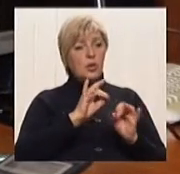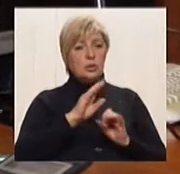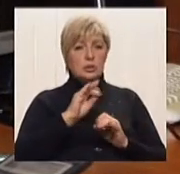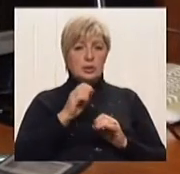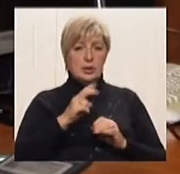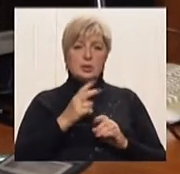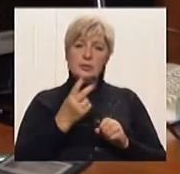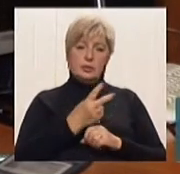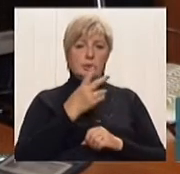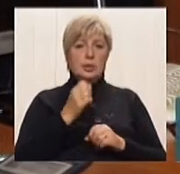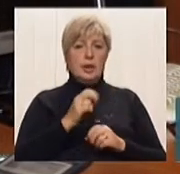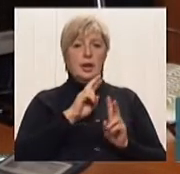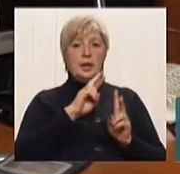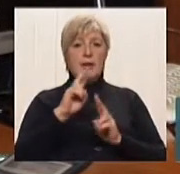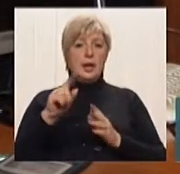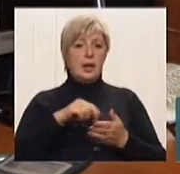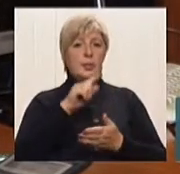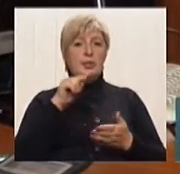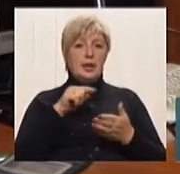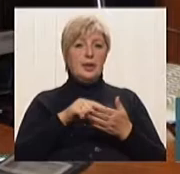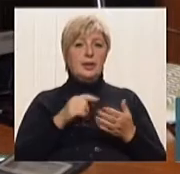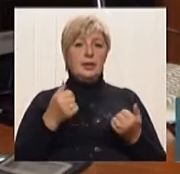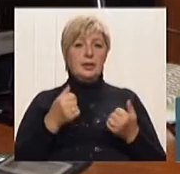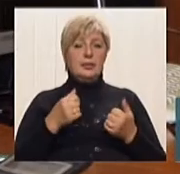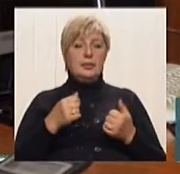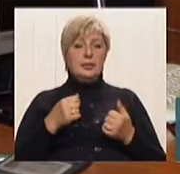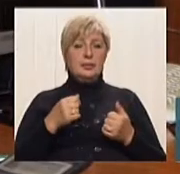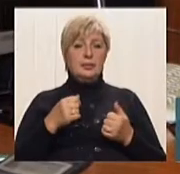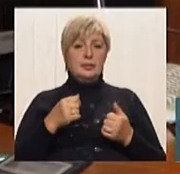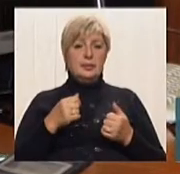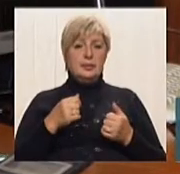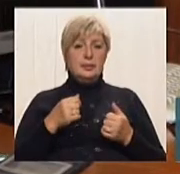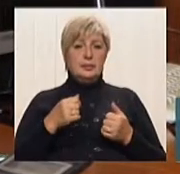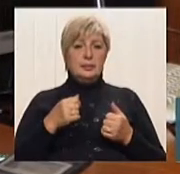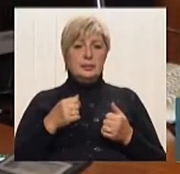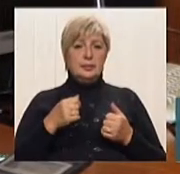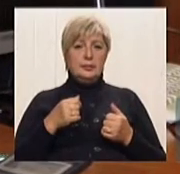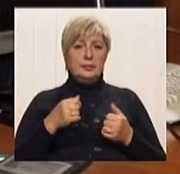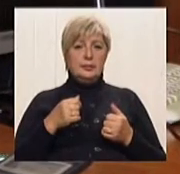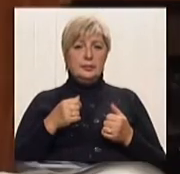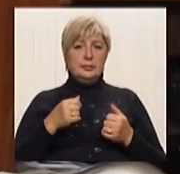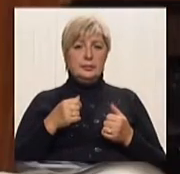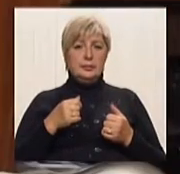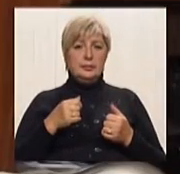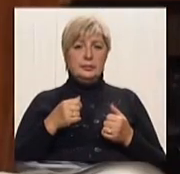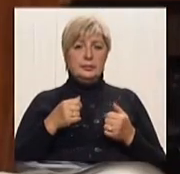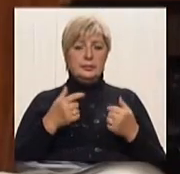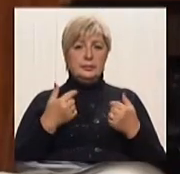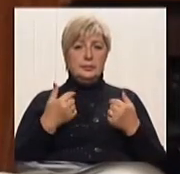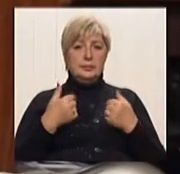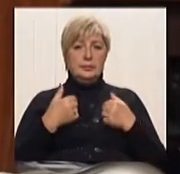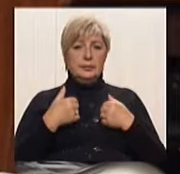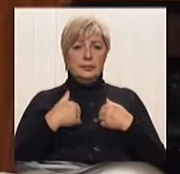Яке питання? В мене не виготовили ті вироби, що я заказала, а гроші взяли. Я отримала